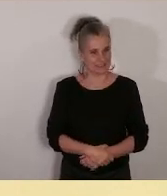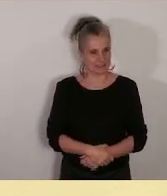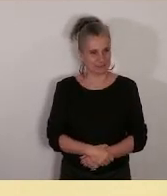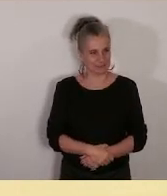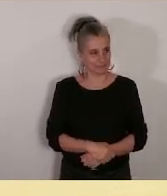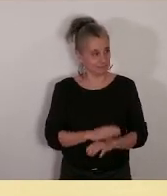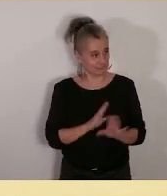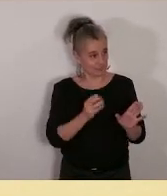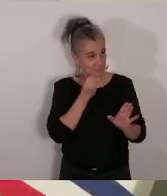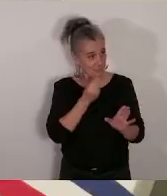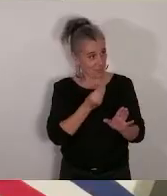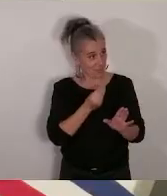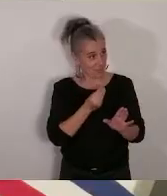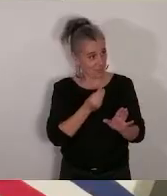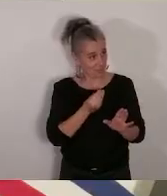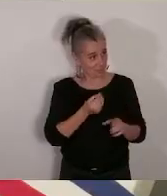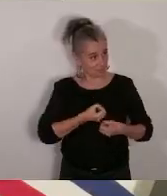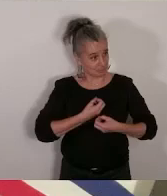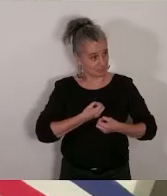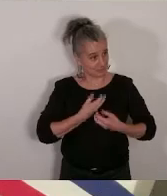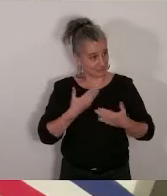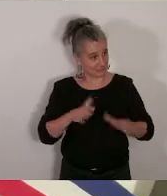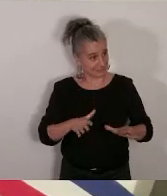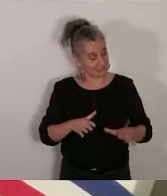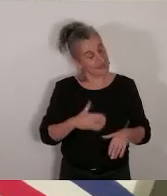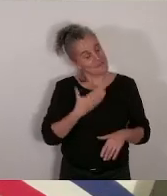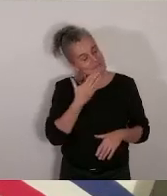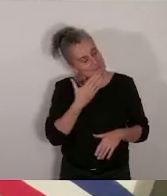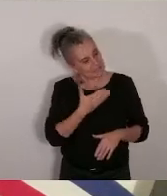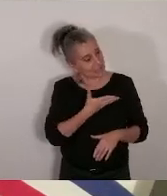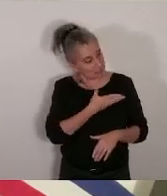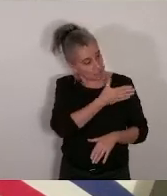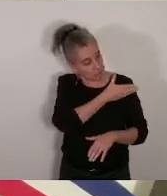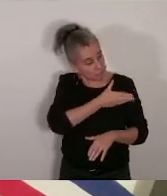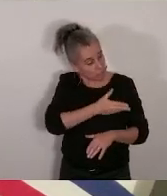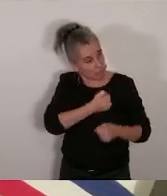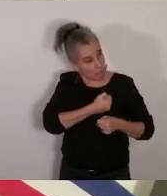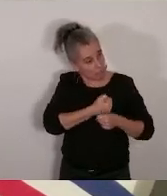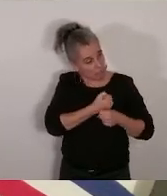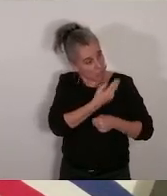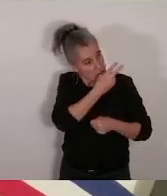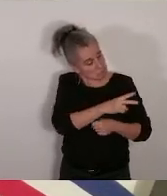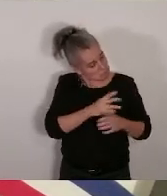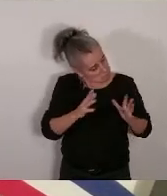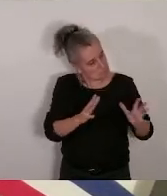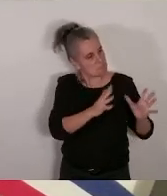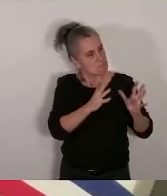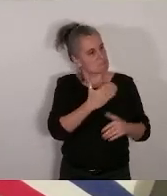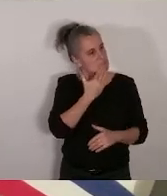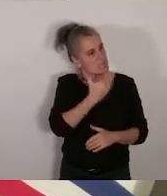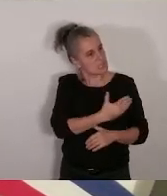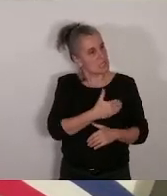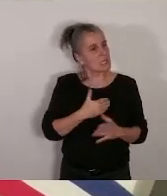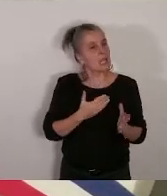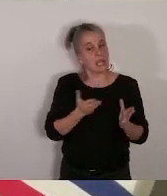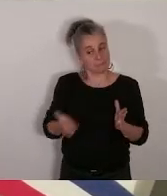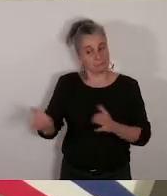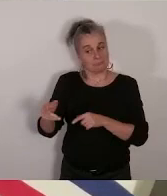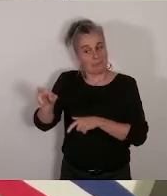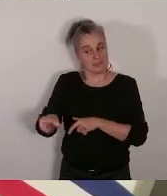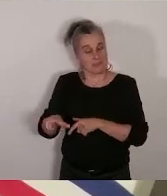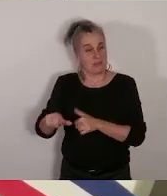C'est bon pour vous ? Oui ? En tout cas, on vous remercie pour votre travail. On a bien entendu le message qu'on va passer à l'adjoint aux écoles.